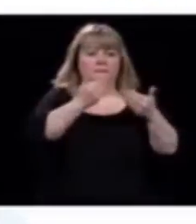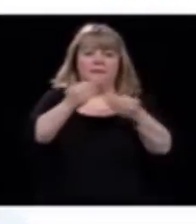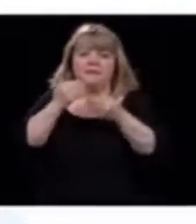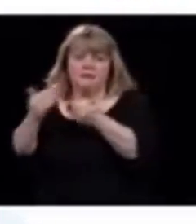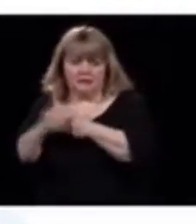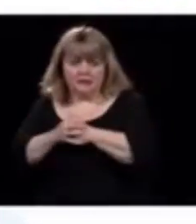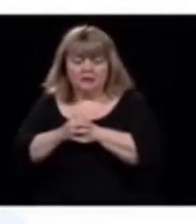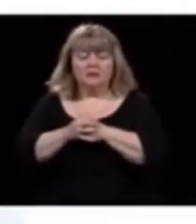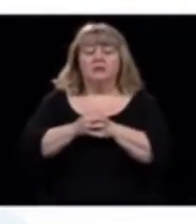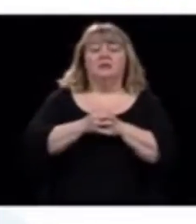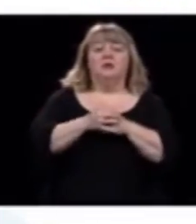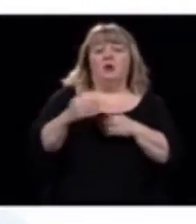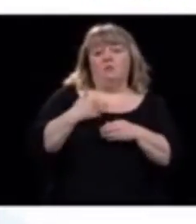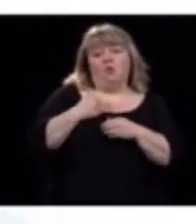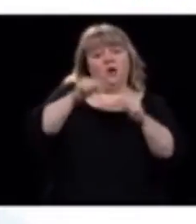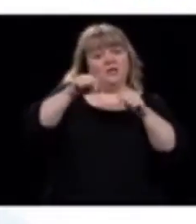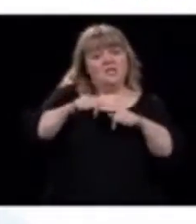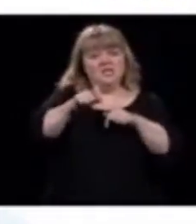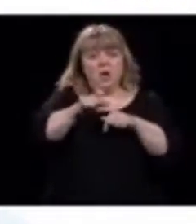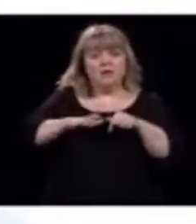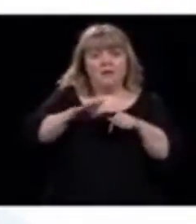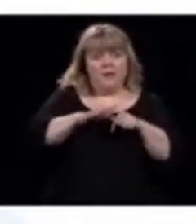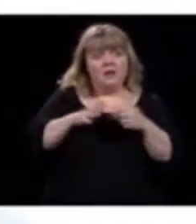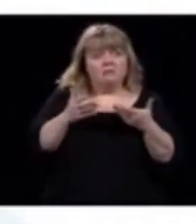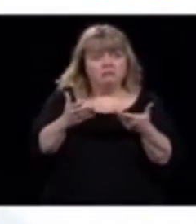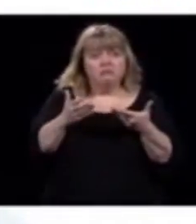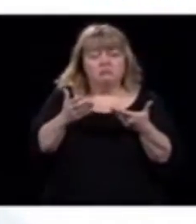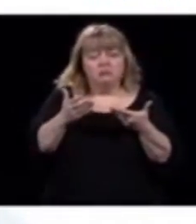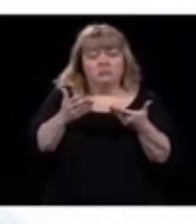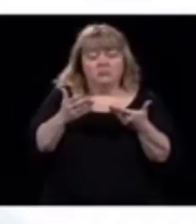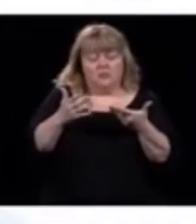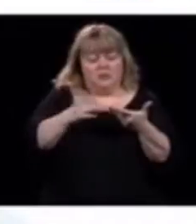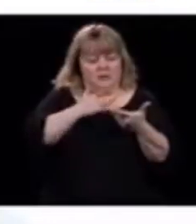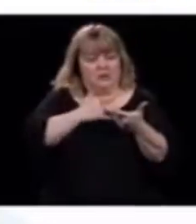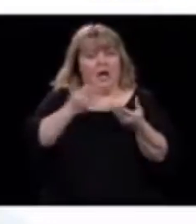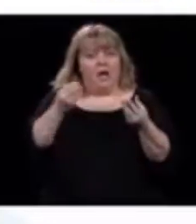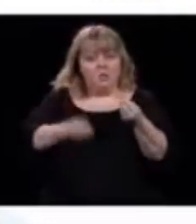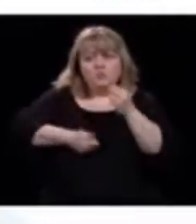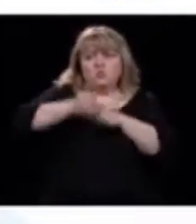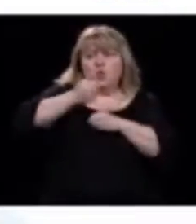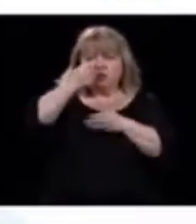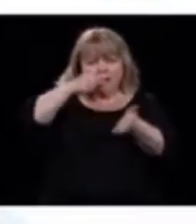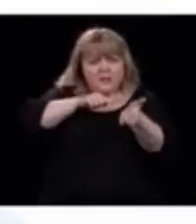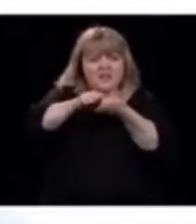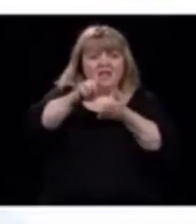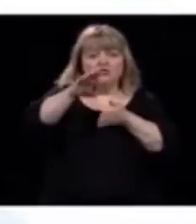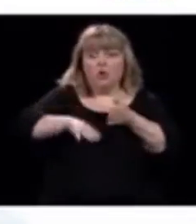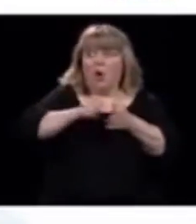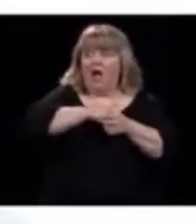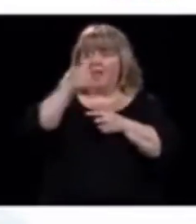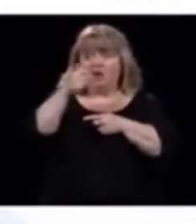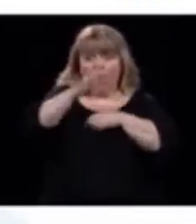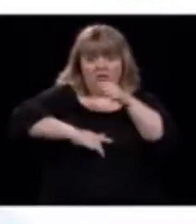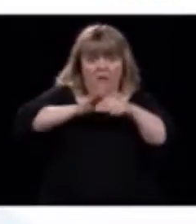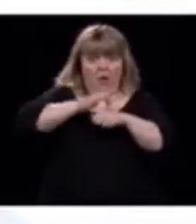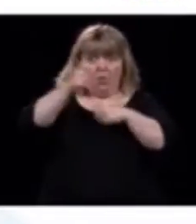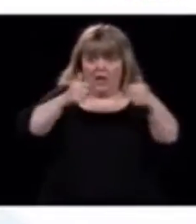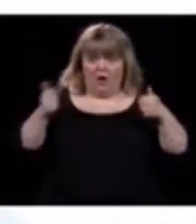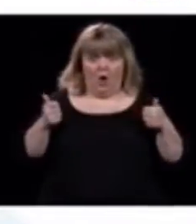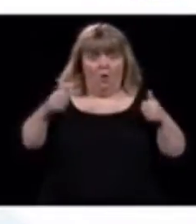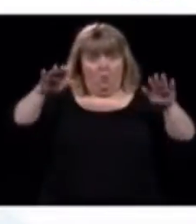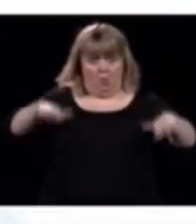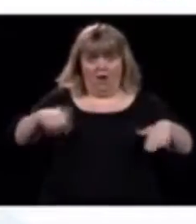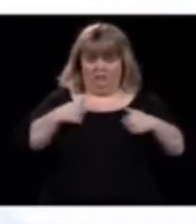On est parmi ceux qui, toute proportion gardée, font le plus de tests au monde. Donc, c'est très bon.